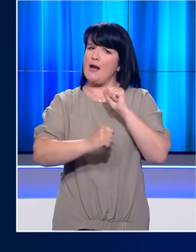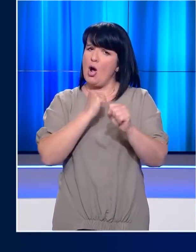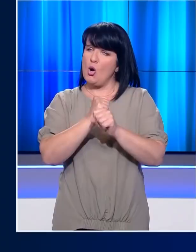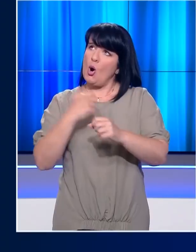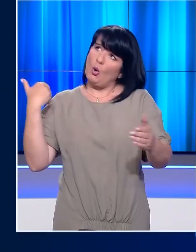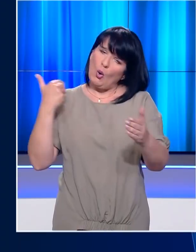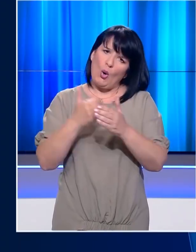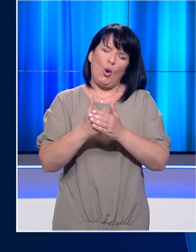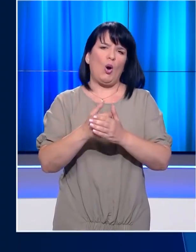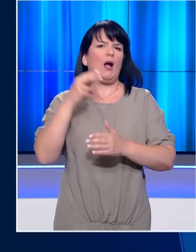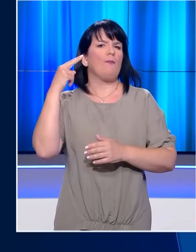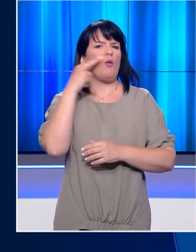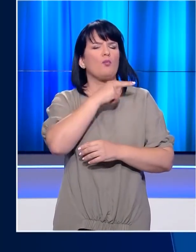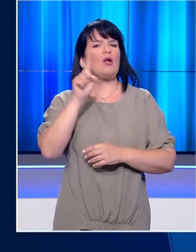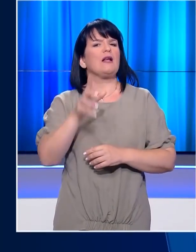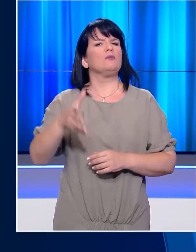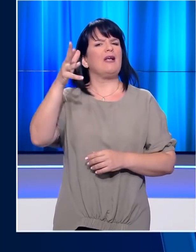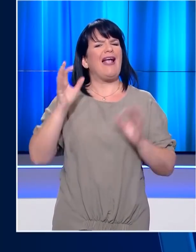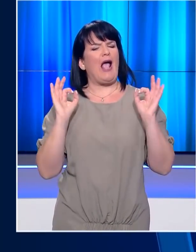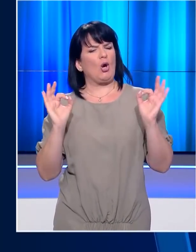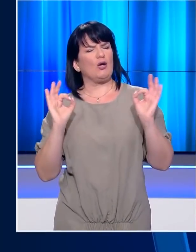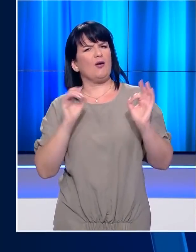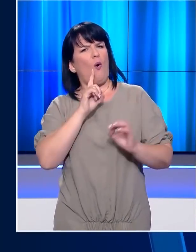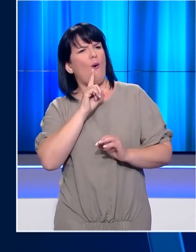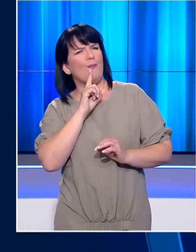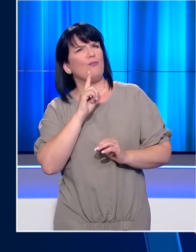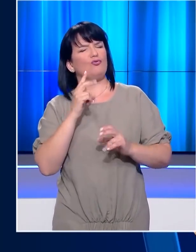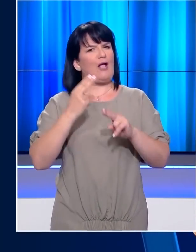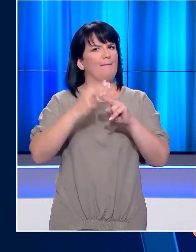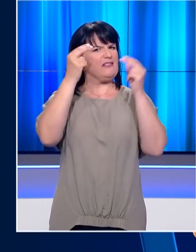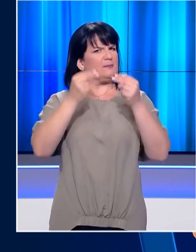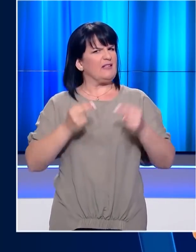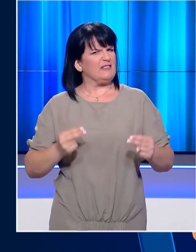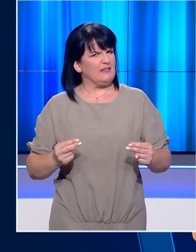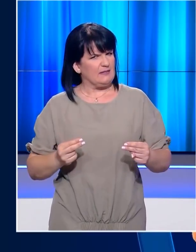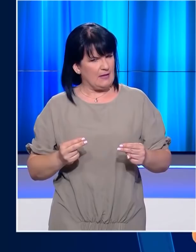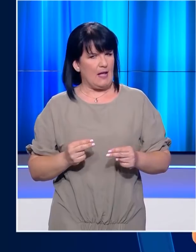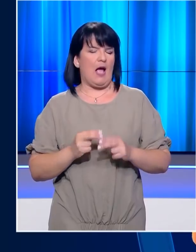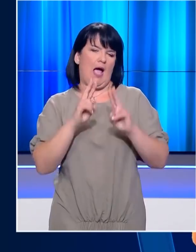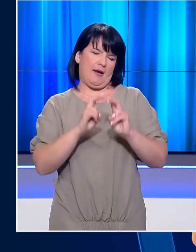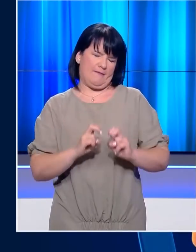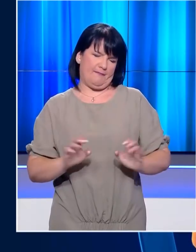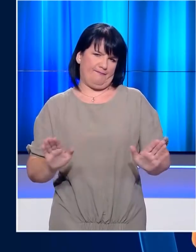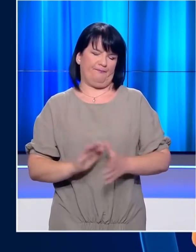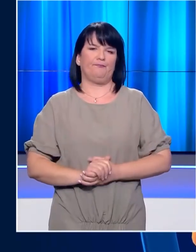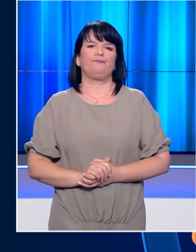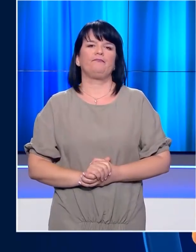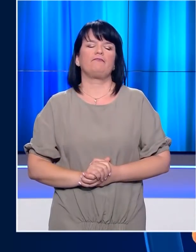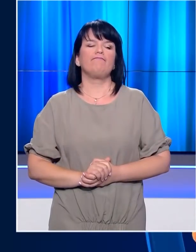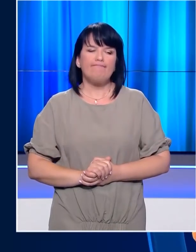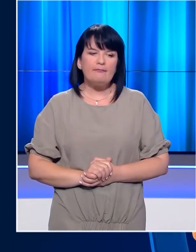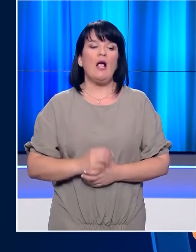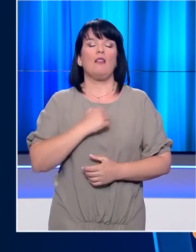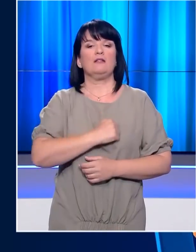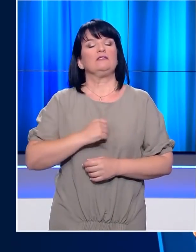σήμερα και η κανονικότητα επέστρεψε στη χώρα όπως φαίνεται από τα επίσημα στοιχεία της ΕΛΙΖΤΑΔΙΣΤΑΔΙ. Ένα άτομα